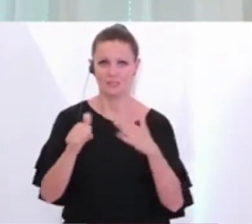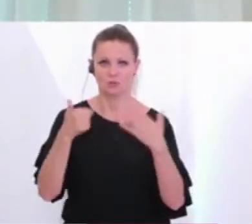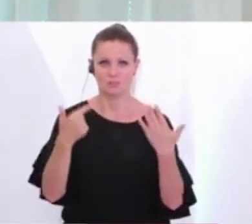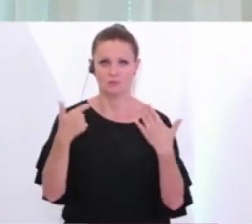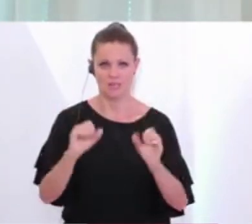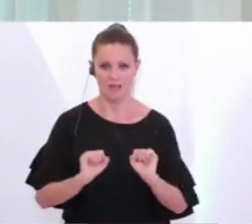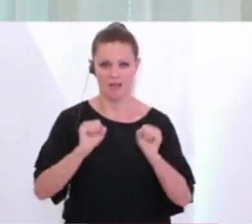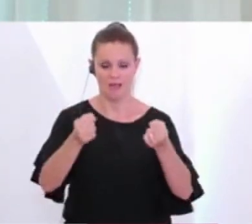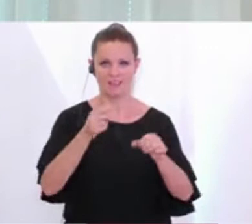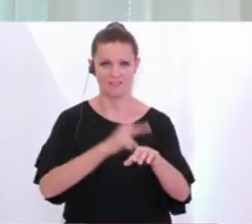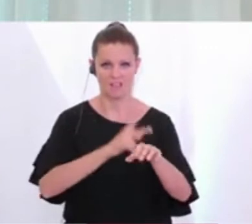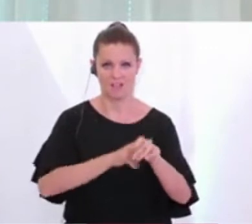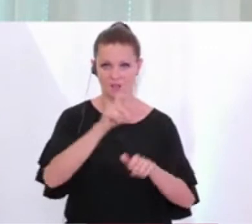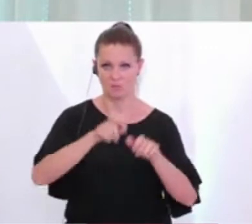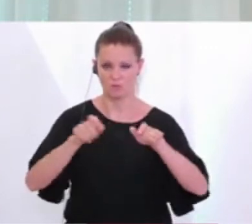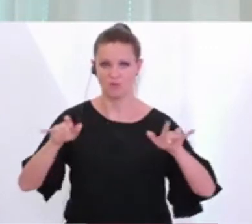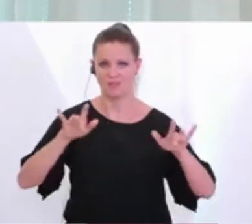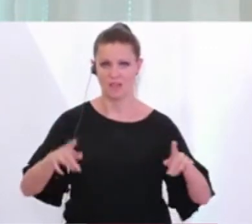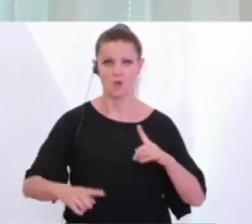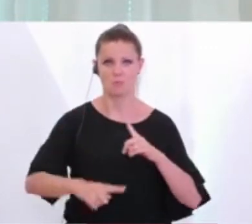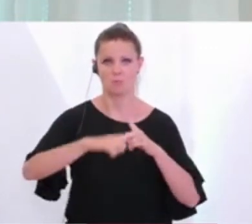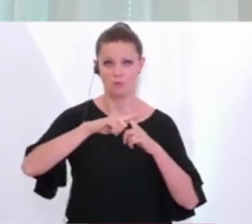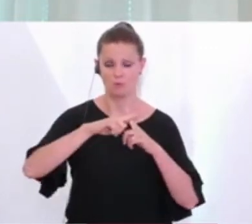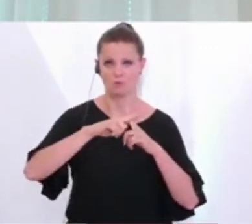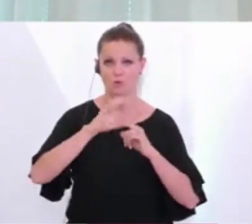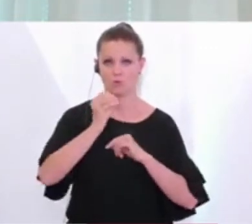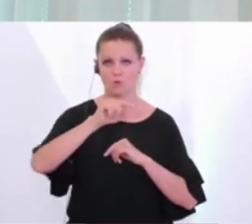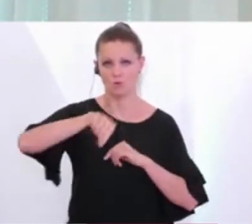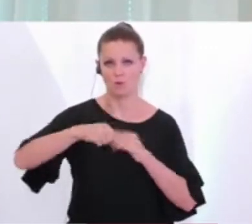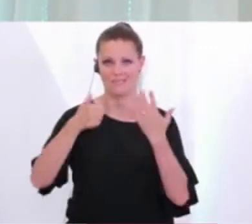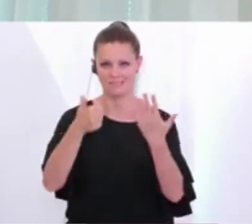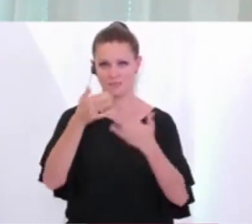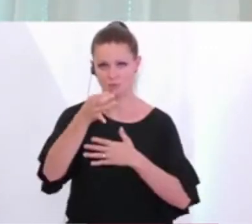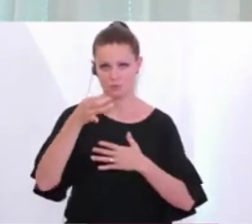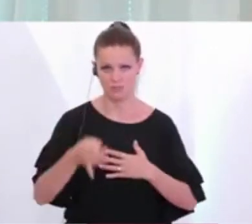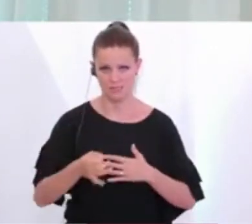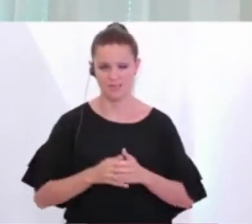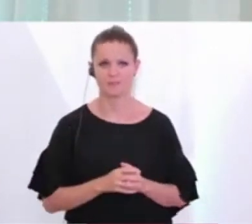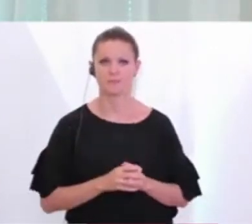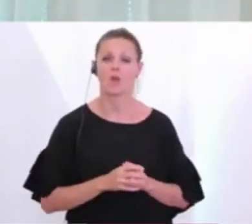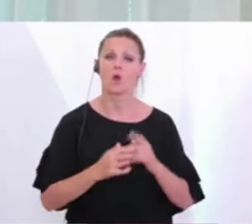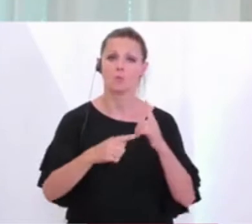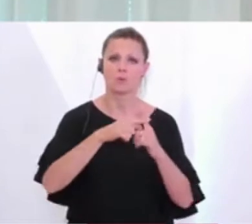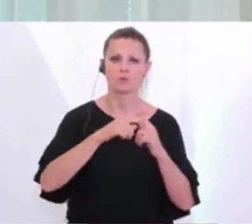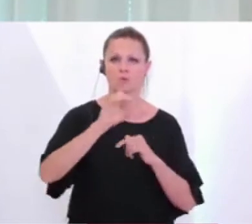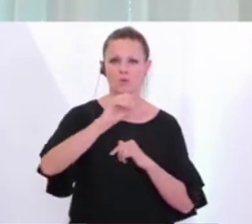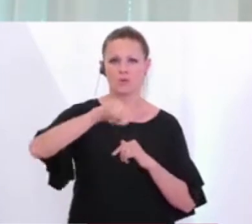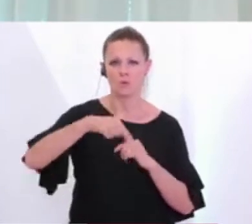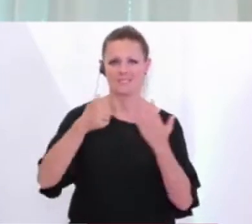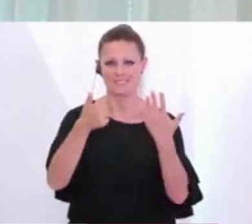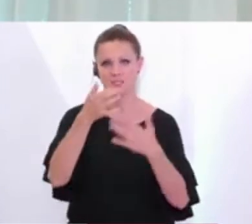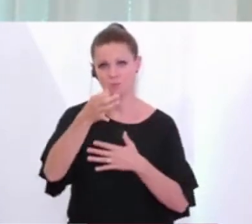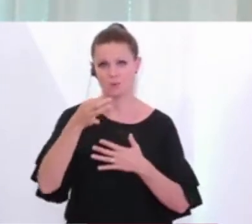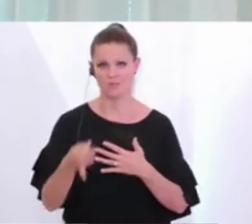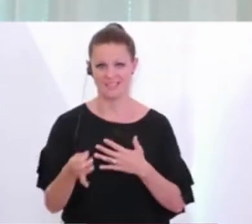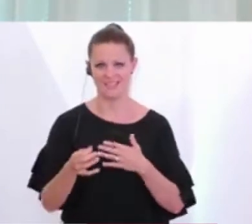aktiv Erkrankten. Das ist ein Plus von 0,6 Prozent. Ein Plus von 0,6 Prozent, das wir uns